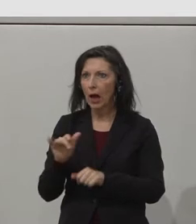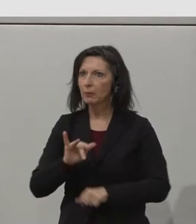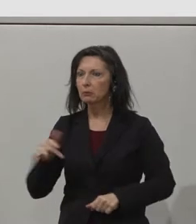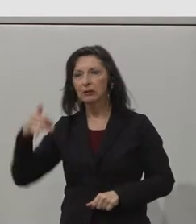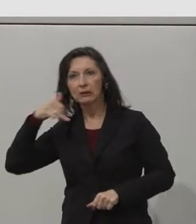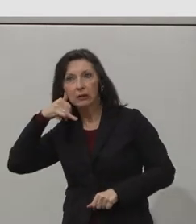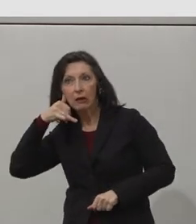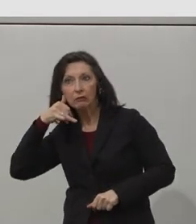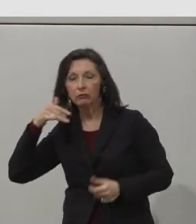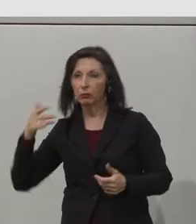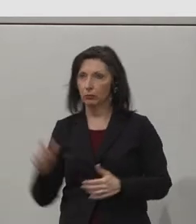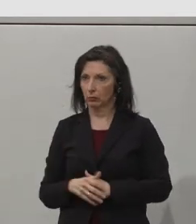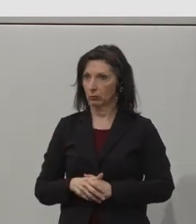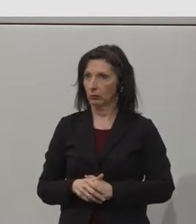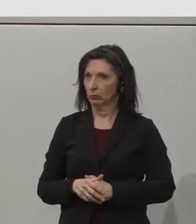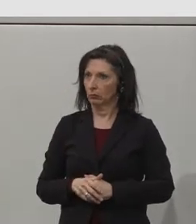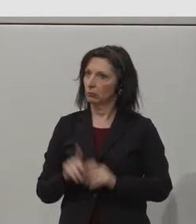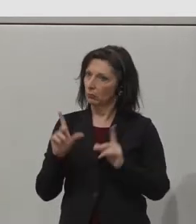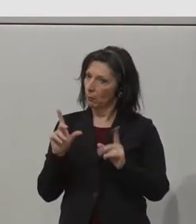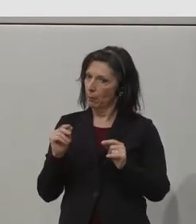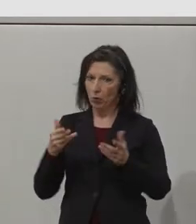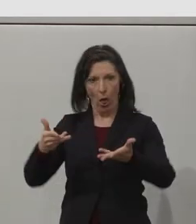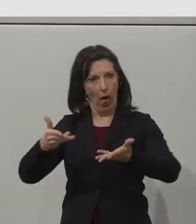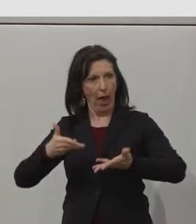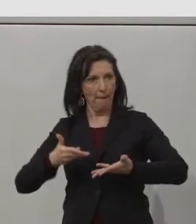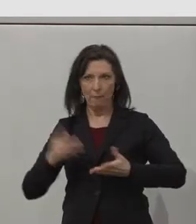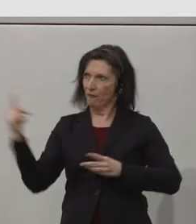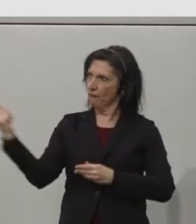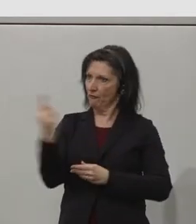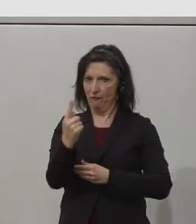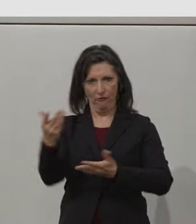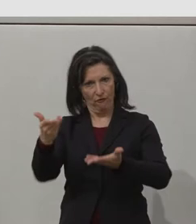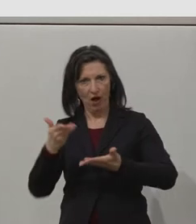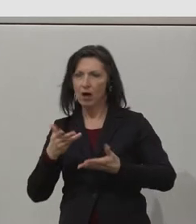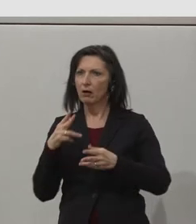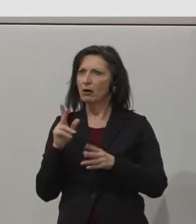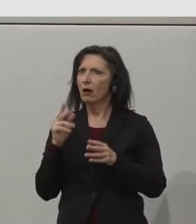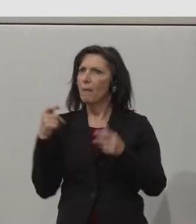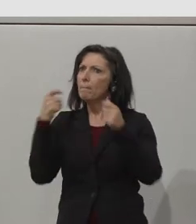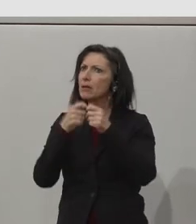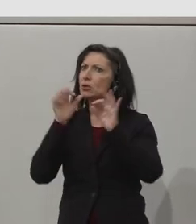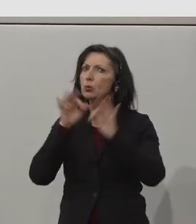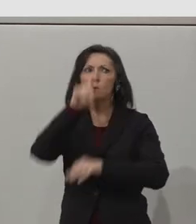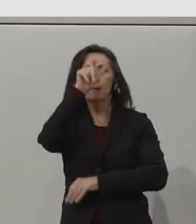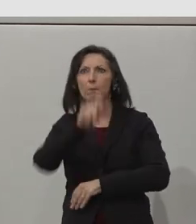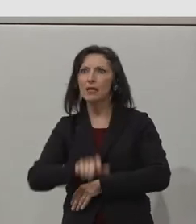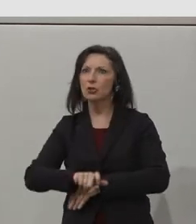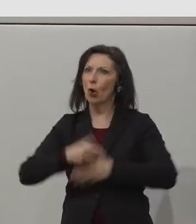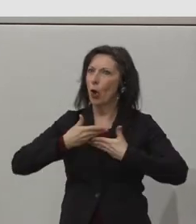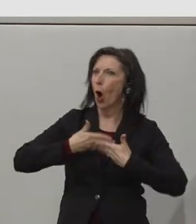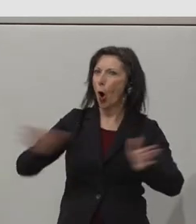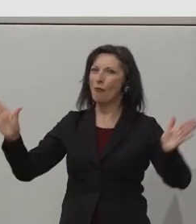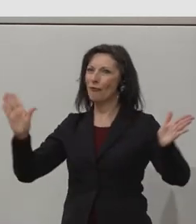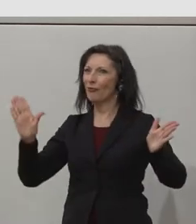role would suit somebody who would be, you know, very chatty, very outgoing, very confident in a